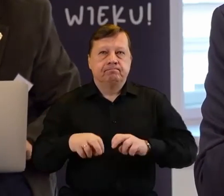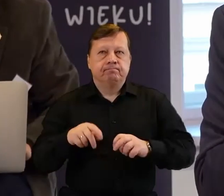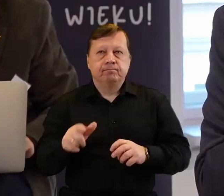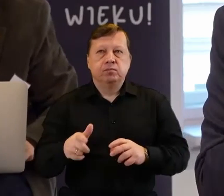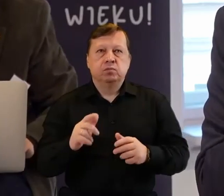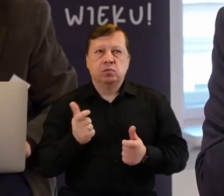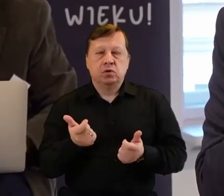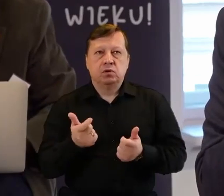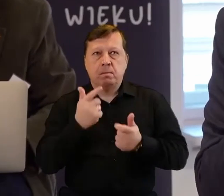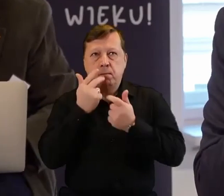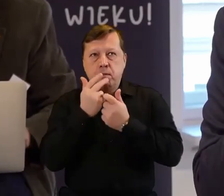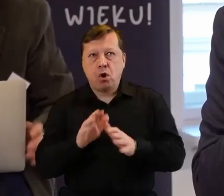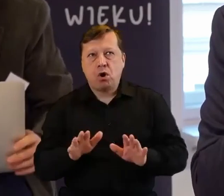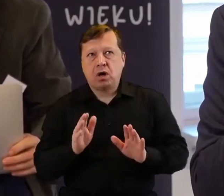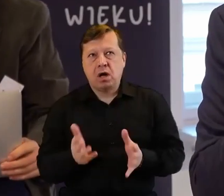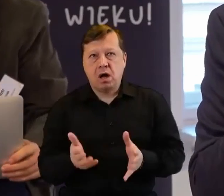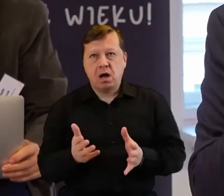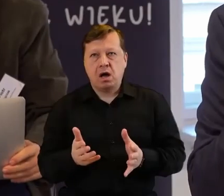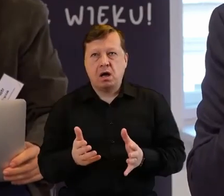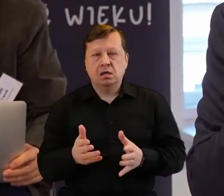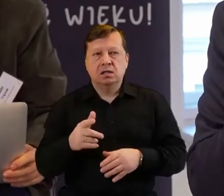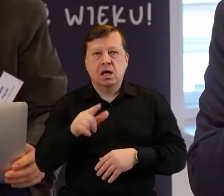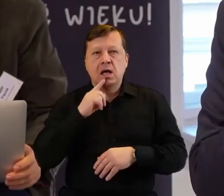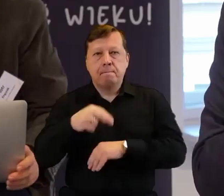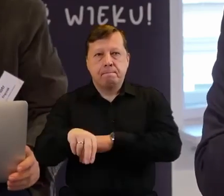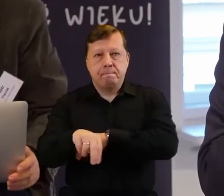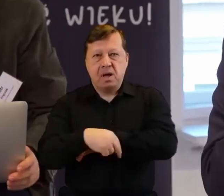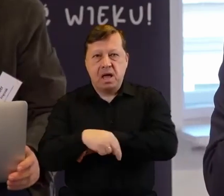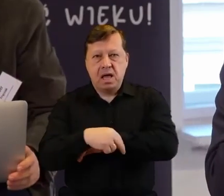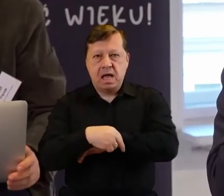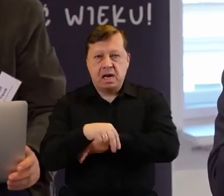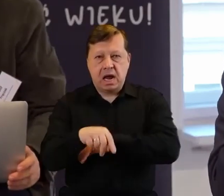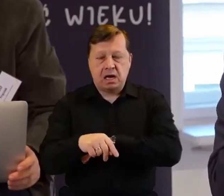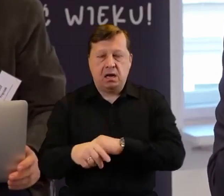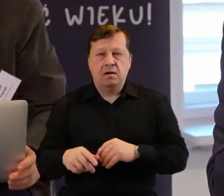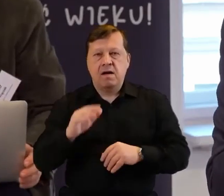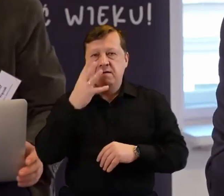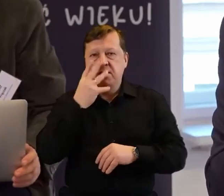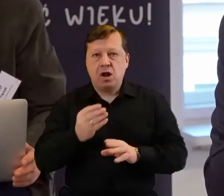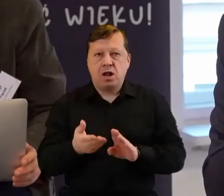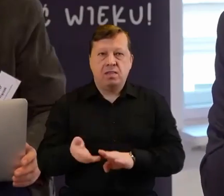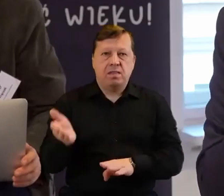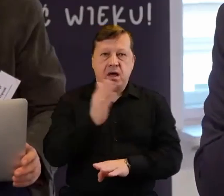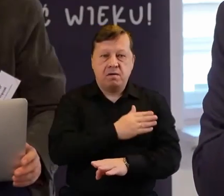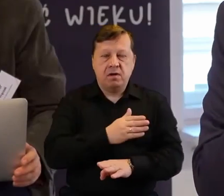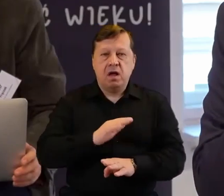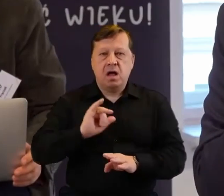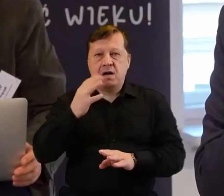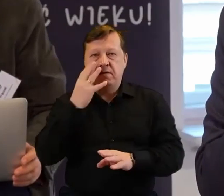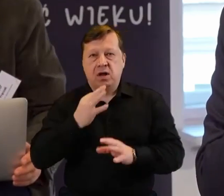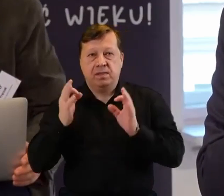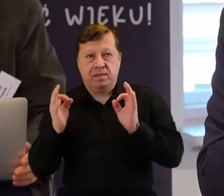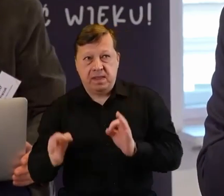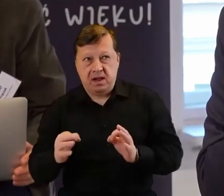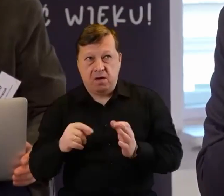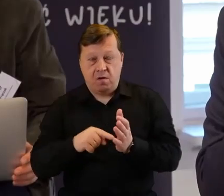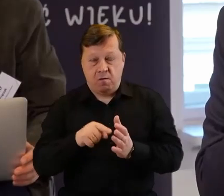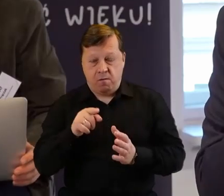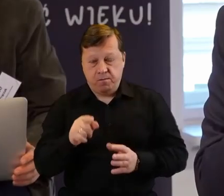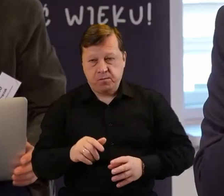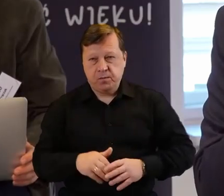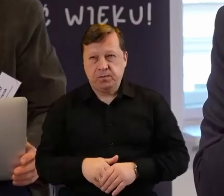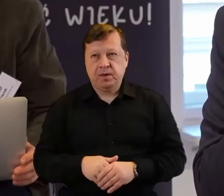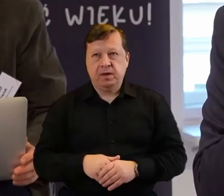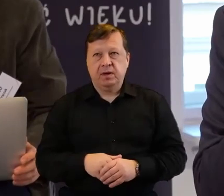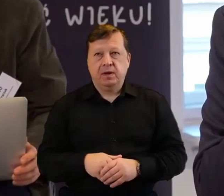Czyli takie pokazanie Pragi, jak ona wyglądała kiedyś i jak wyglądała obecnie. Natomiast z tego pomysłu